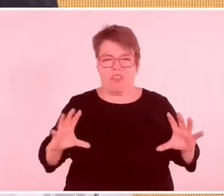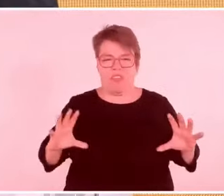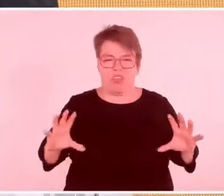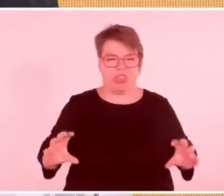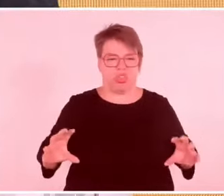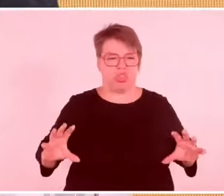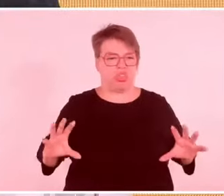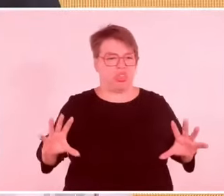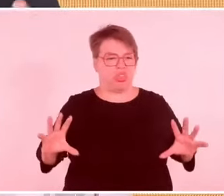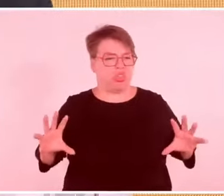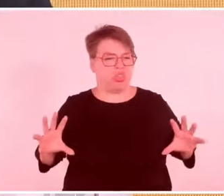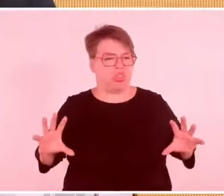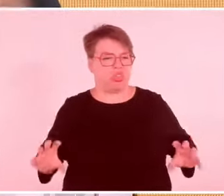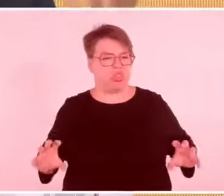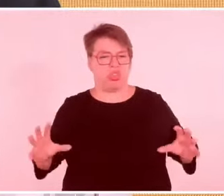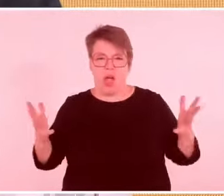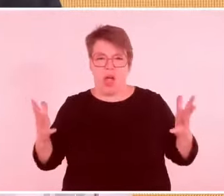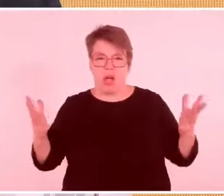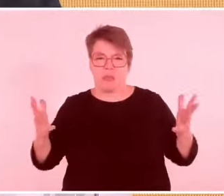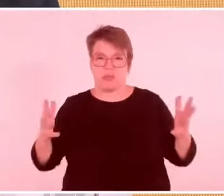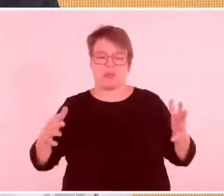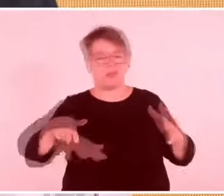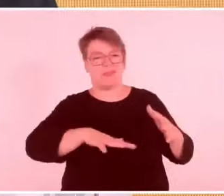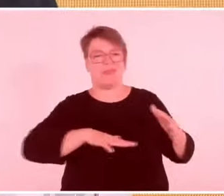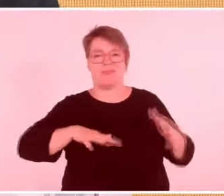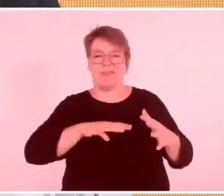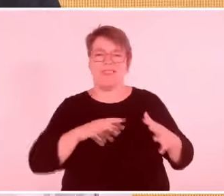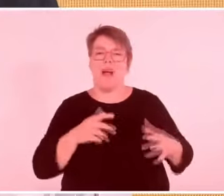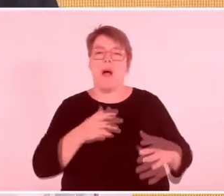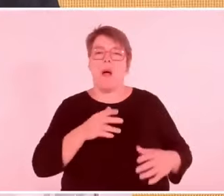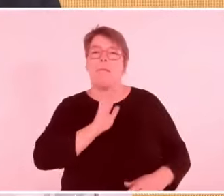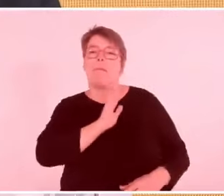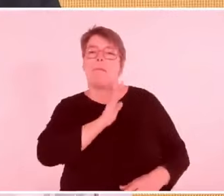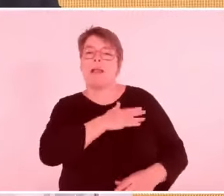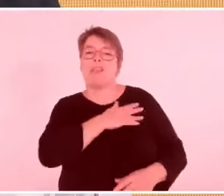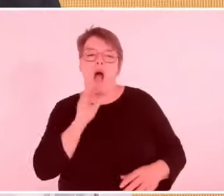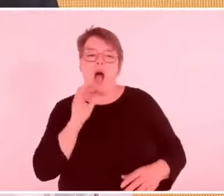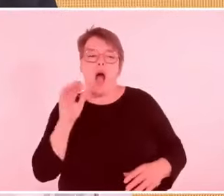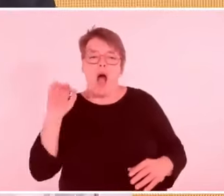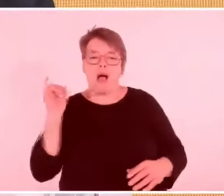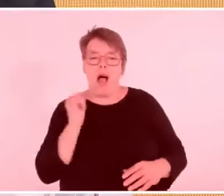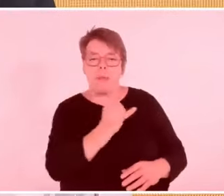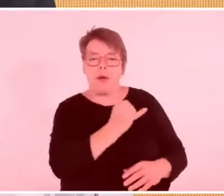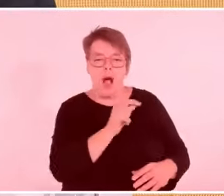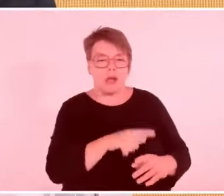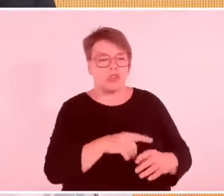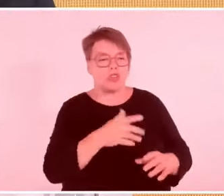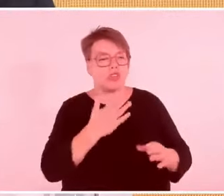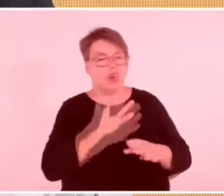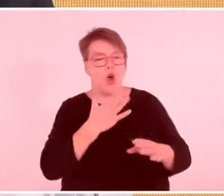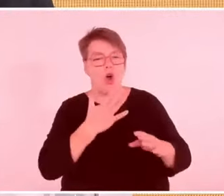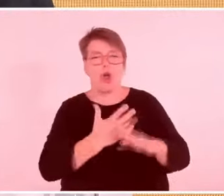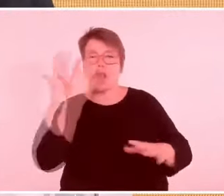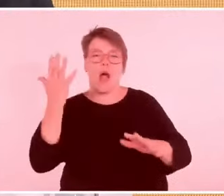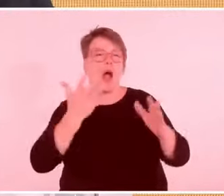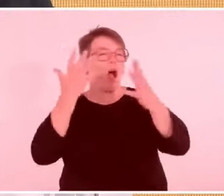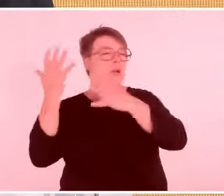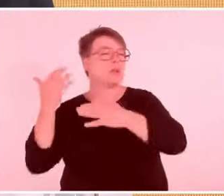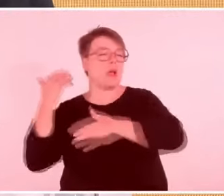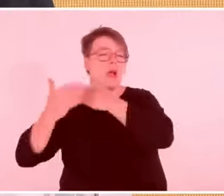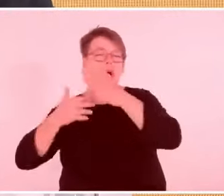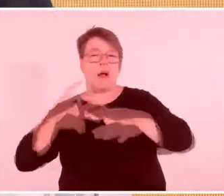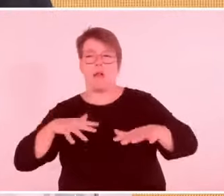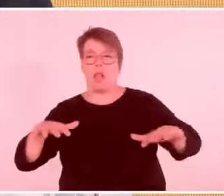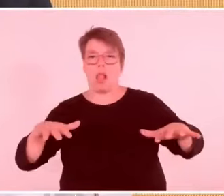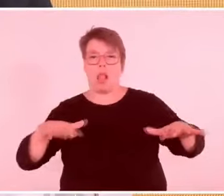Land leben sie? Das besetzte Gebiet, Westjordanland, Judäa, Samaria, oder ist es der Staat Palästina, der heute